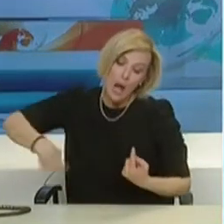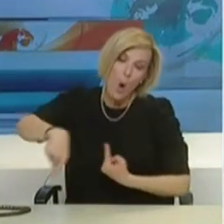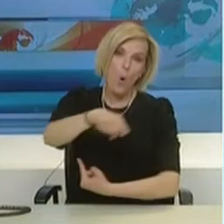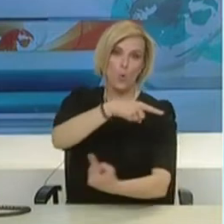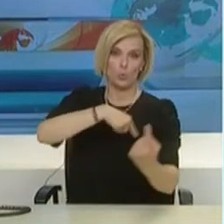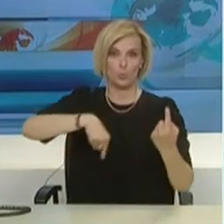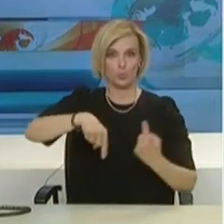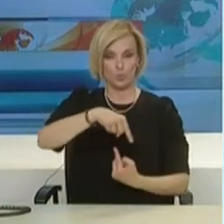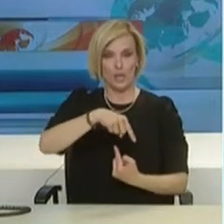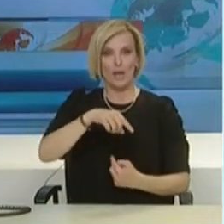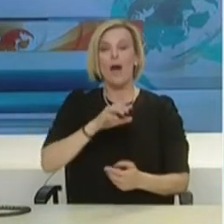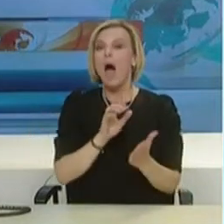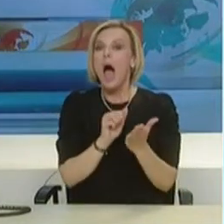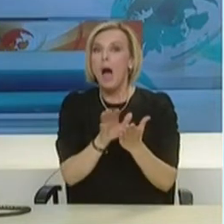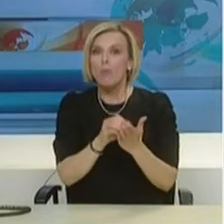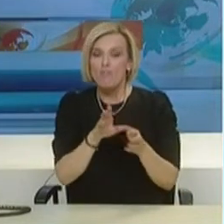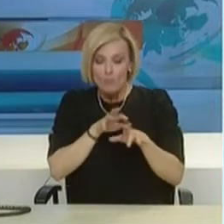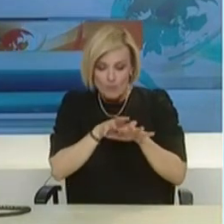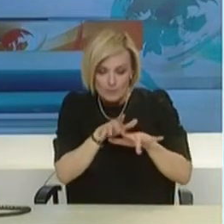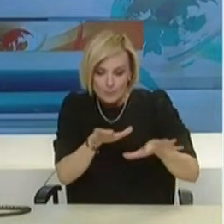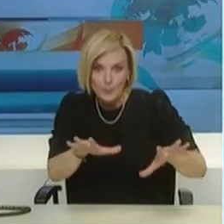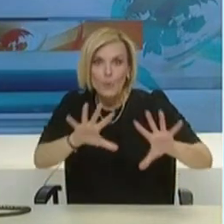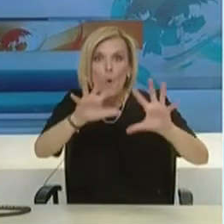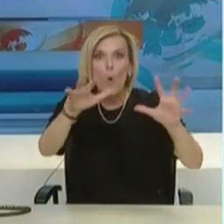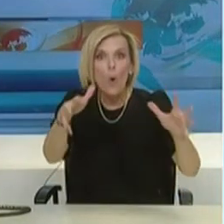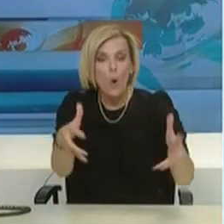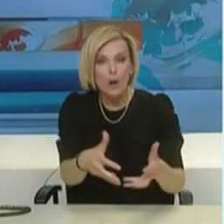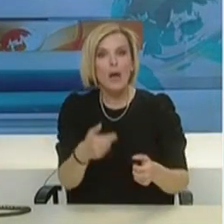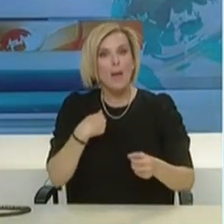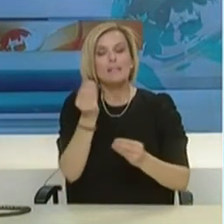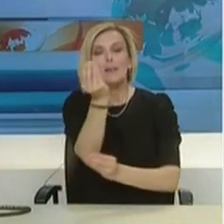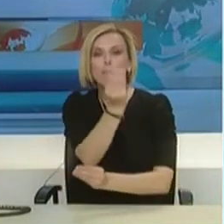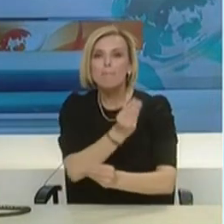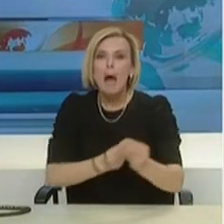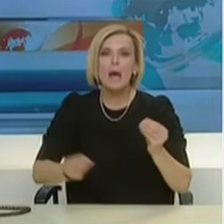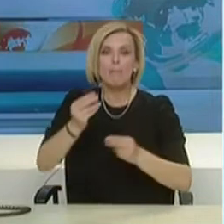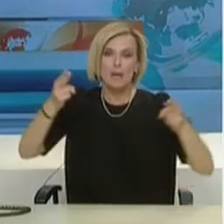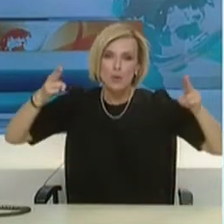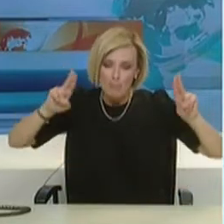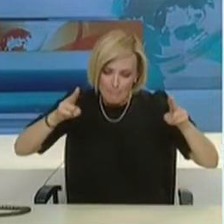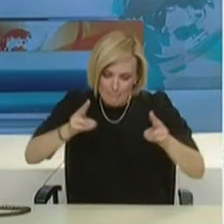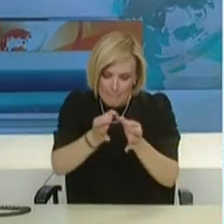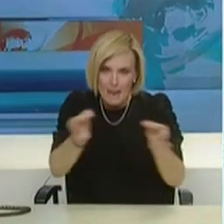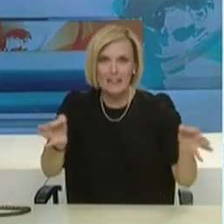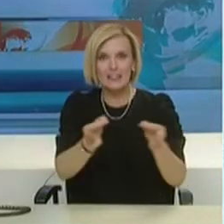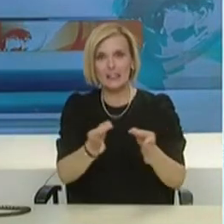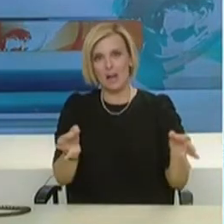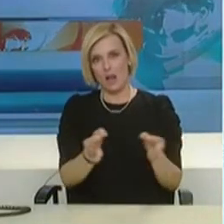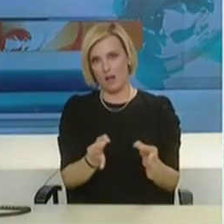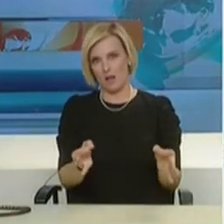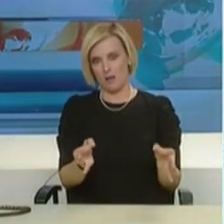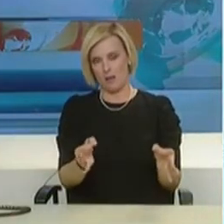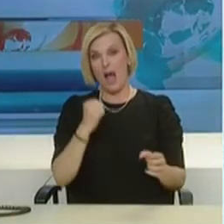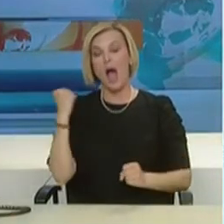Προκειμένου λοιπόν να αποφύγουμε διασπορά του ιού λαμβάνονται επιπλέον περιοριστικά μέτρα πέρα αυτό που έχουν ήδη